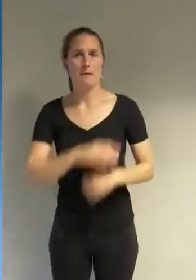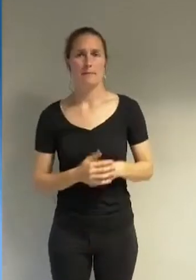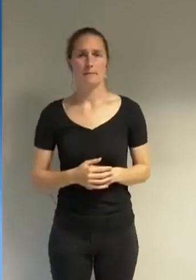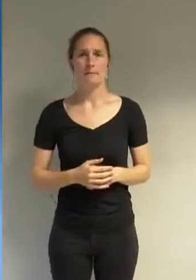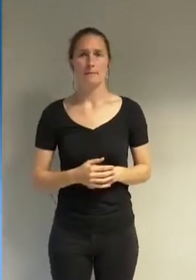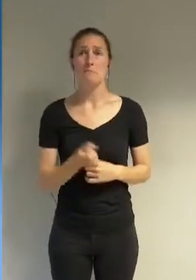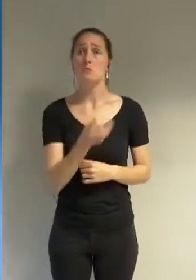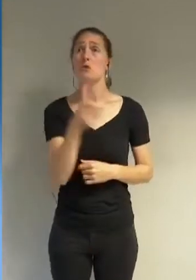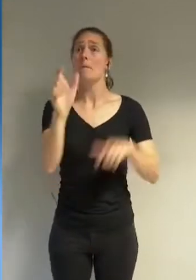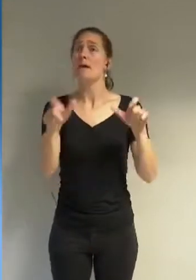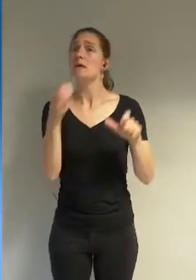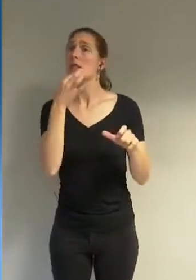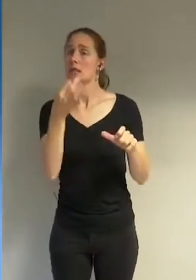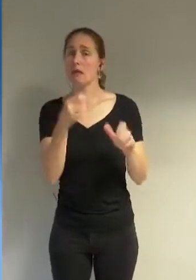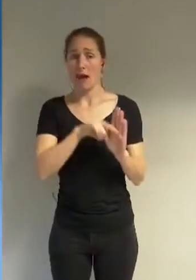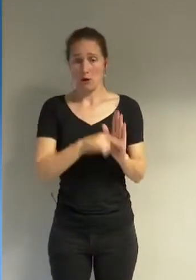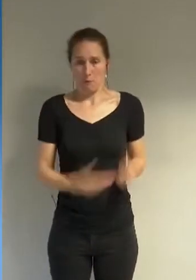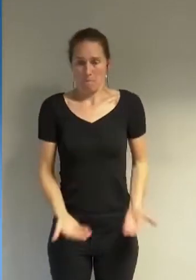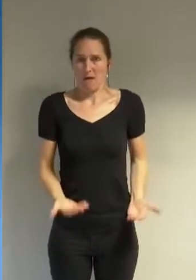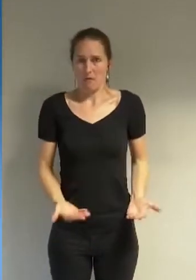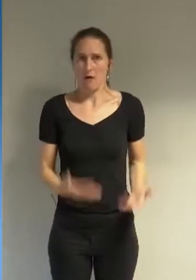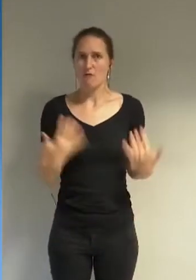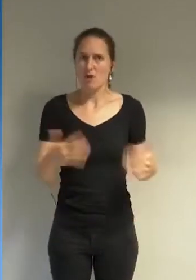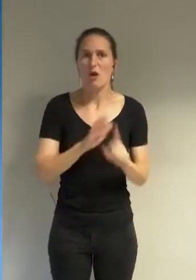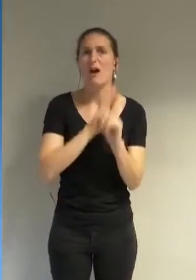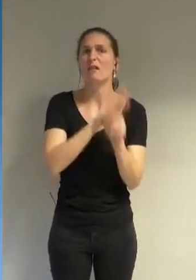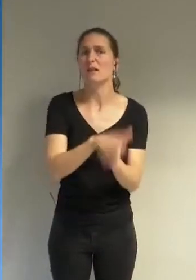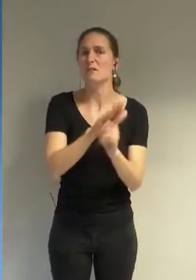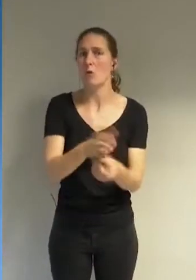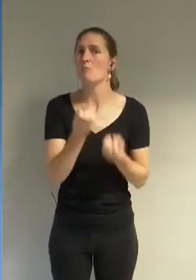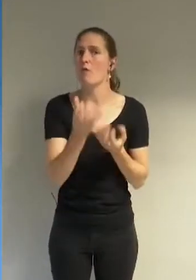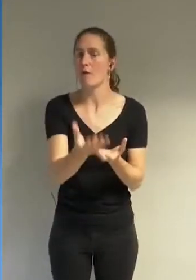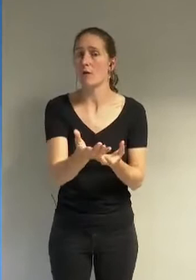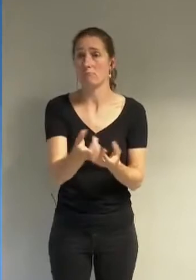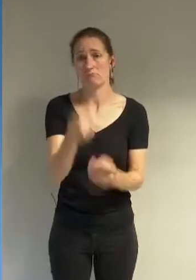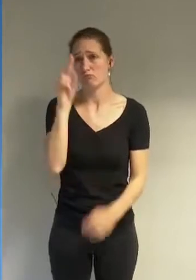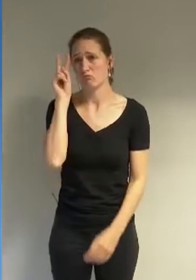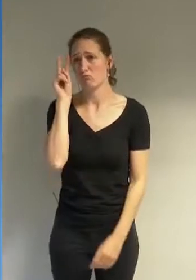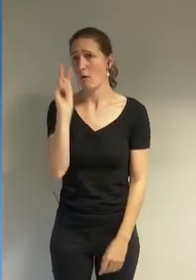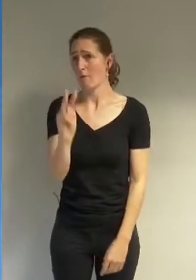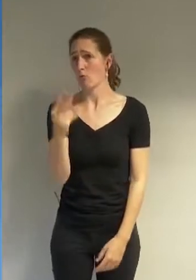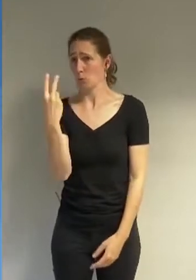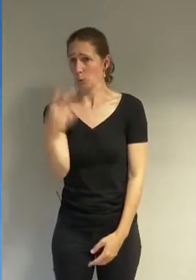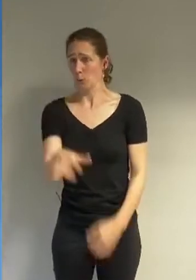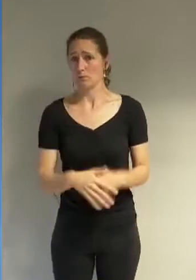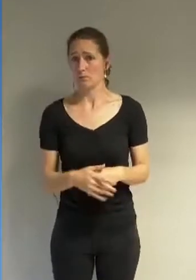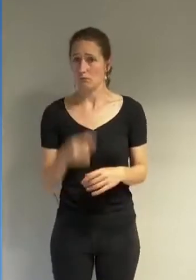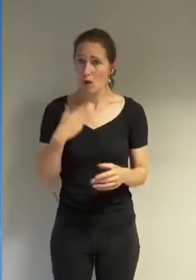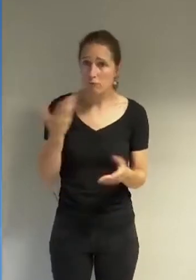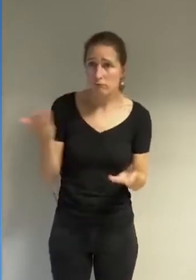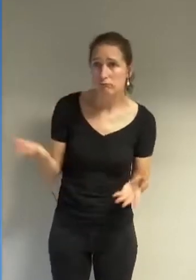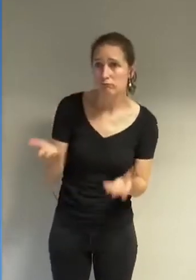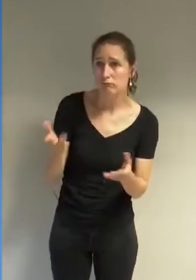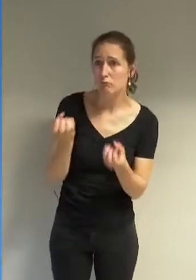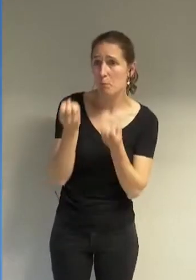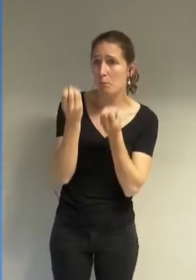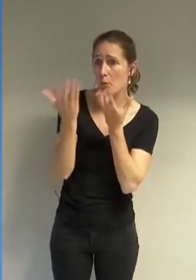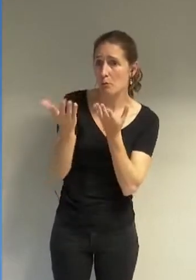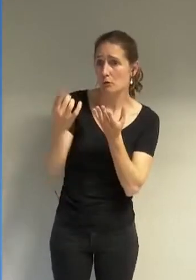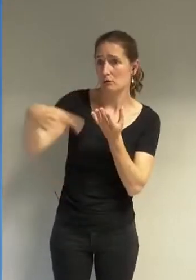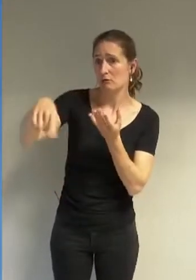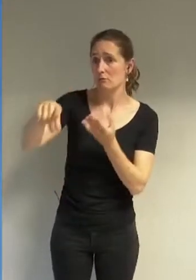actuel est discriminant c'est leur point de vue alors nous invitons celles et ceux qui pensent à cela ou celles